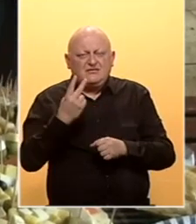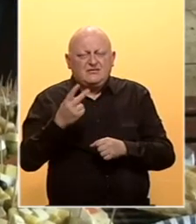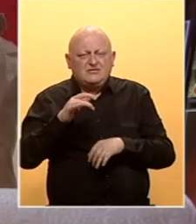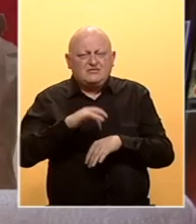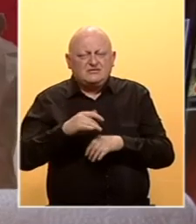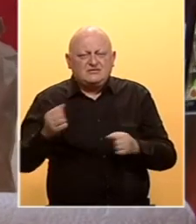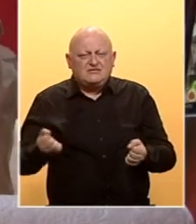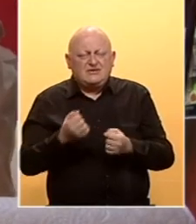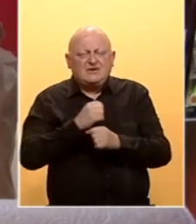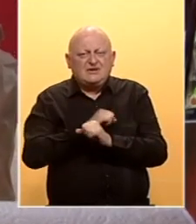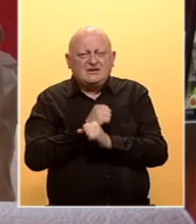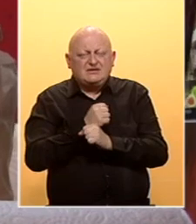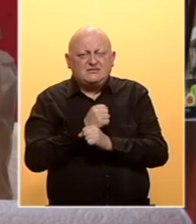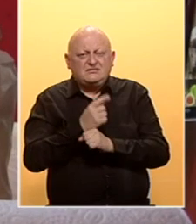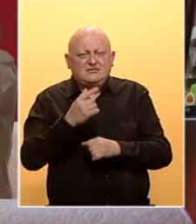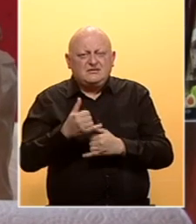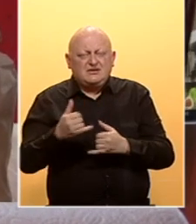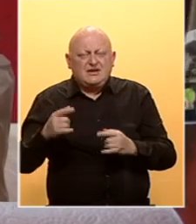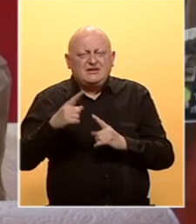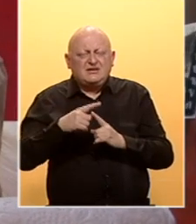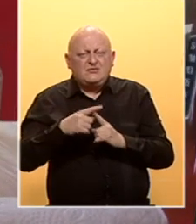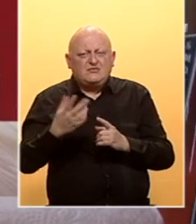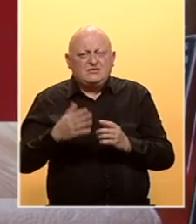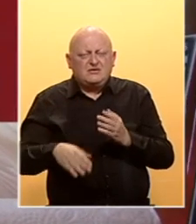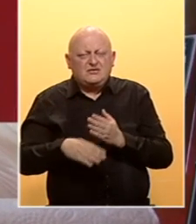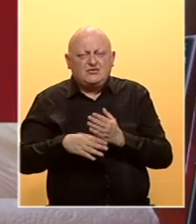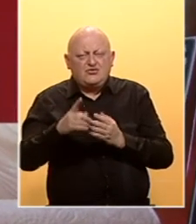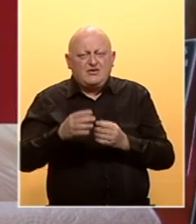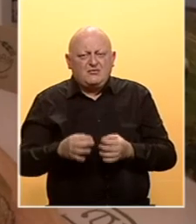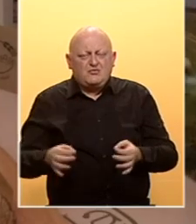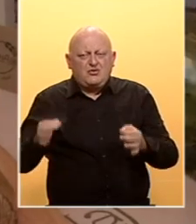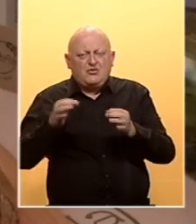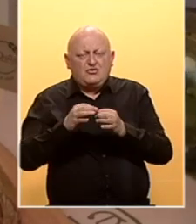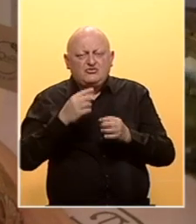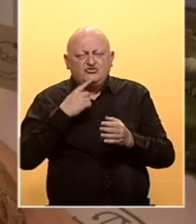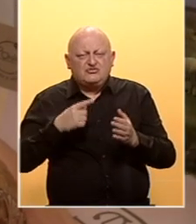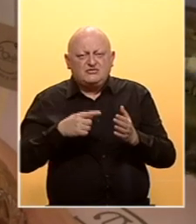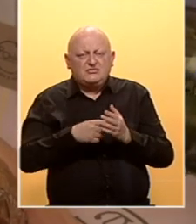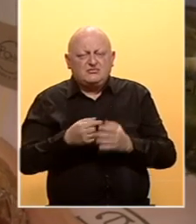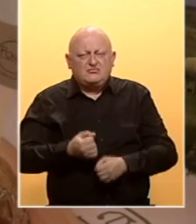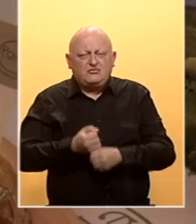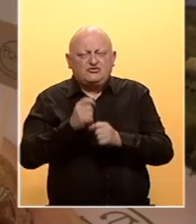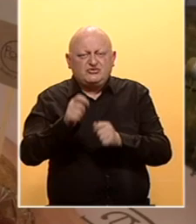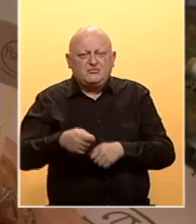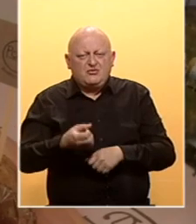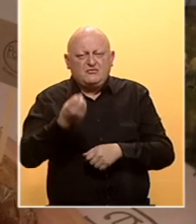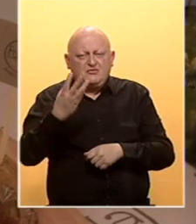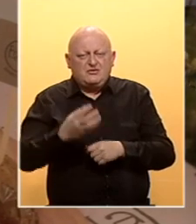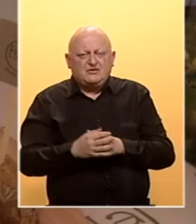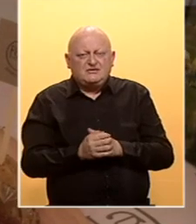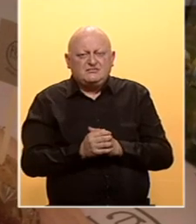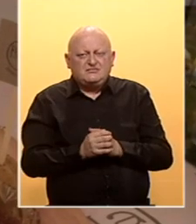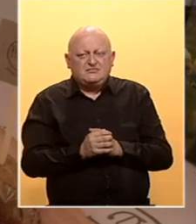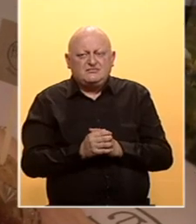Centar za razvoj Hercegovine i Grad Trebinje je pomogao ovaj projekat. Čiji je cilj podrška poljoprivrednim klasterima.